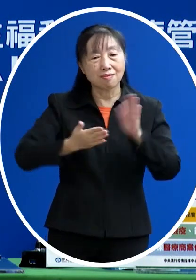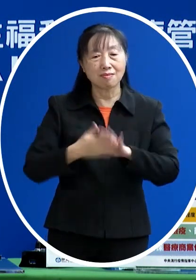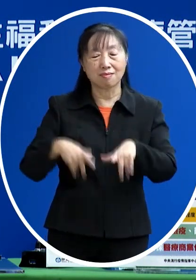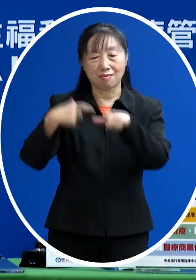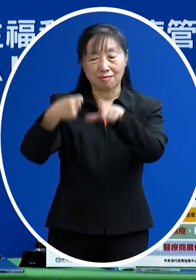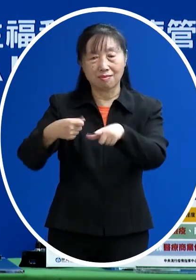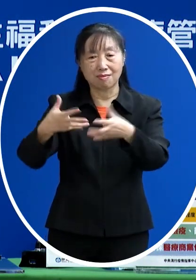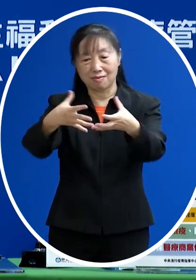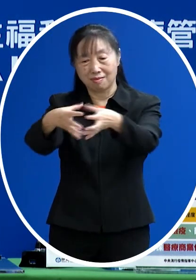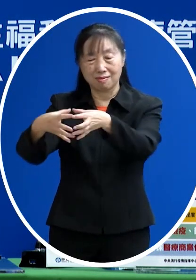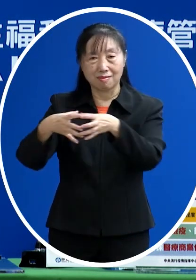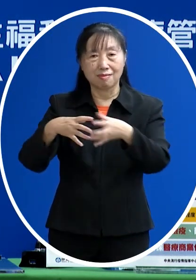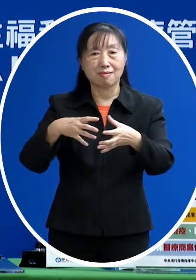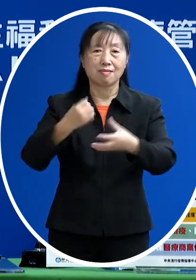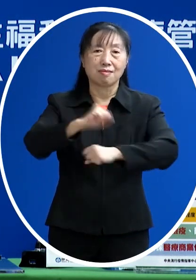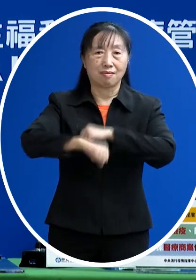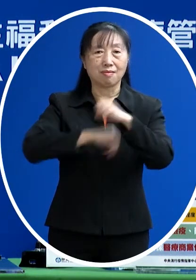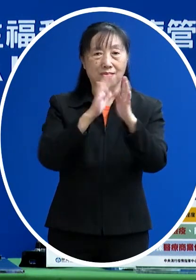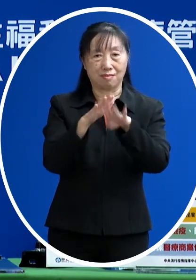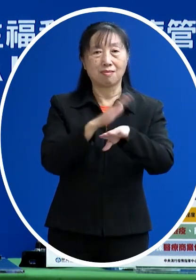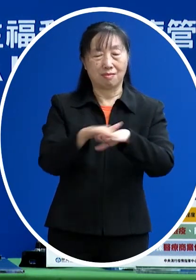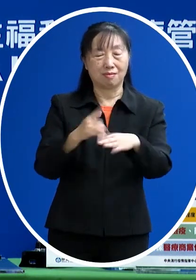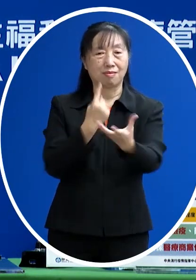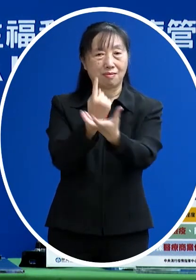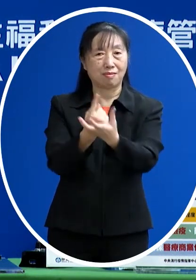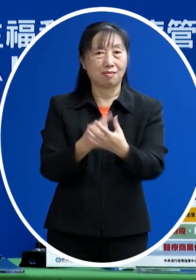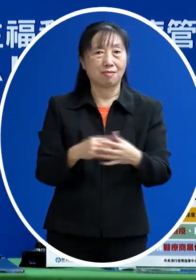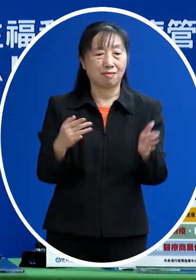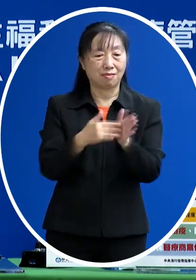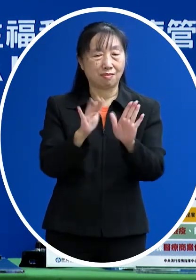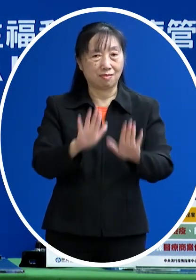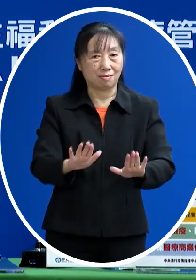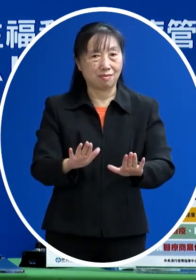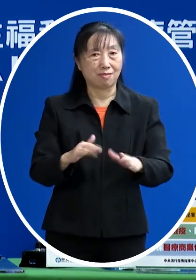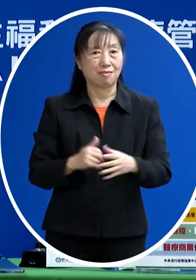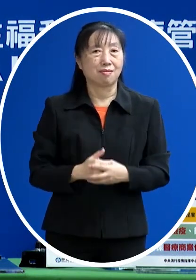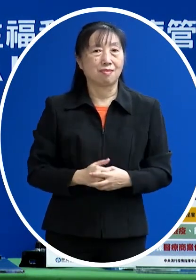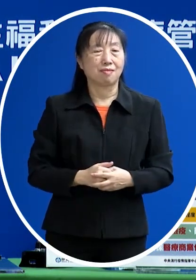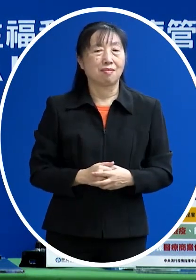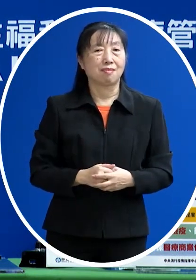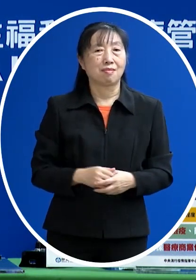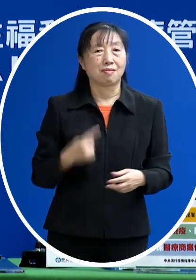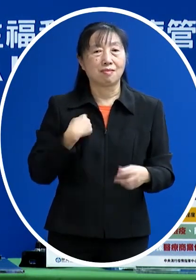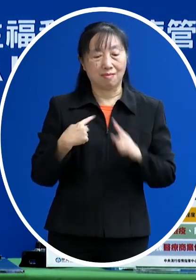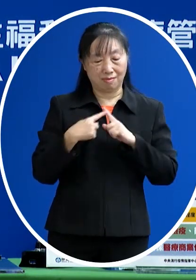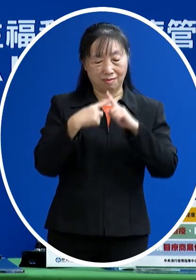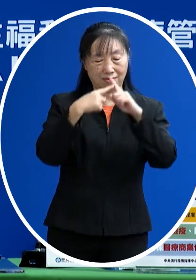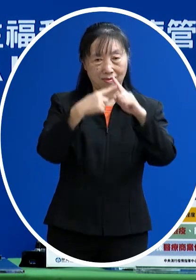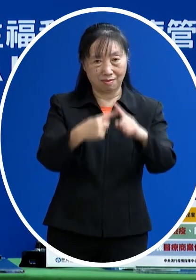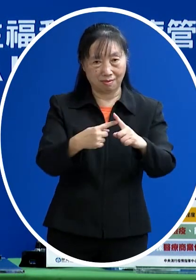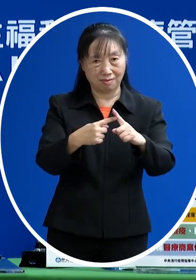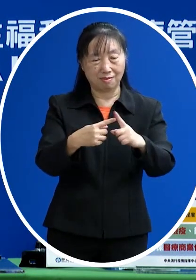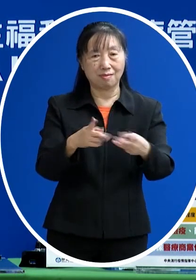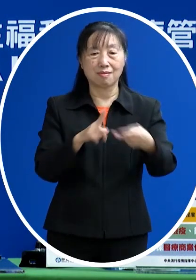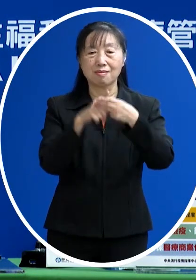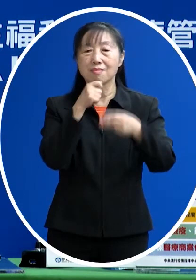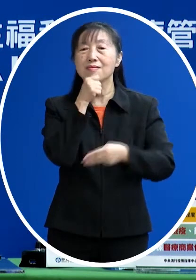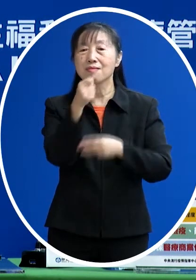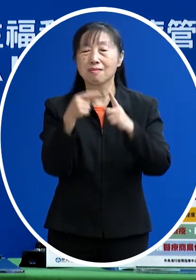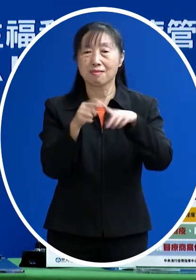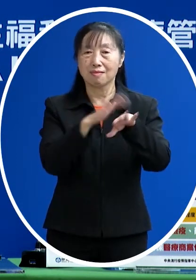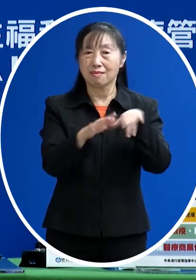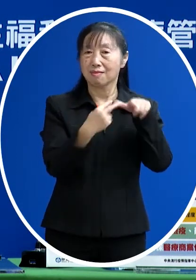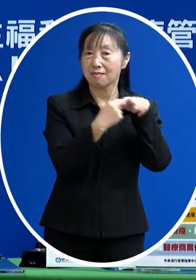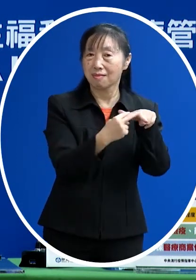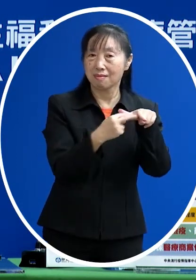開的團體的行程也好 那幾乎大概到現在 幾乎這個到場的時候 那主持人的介紹